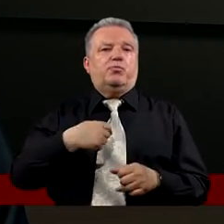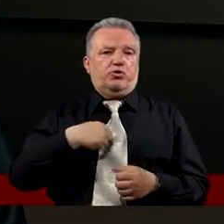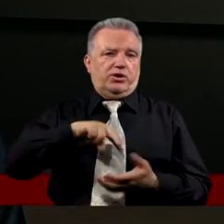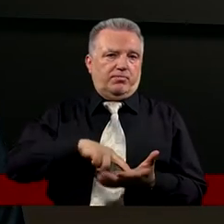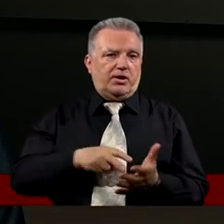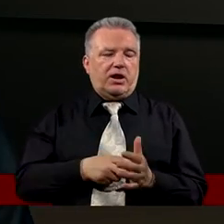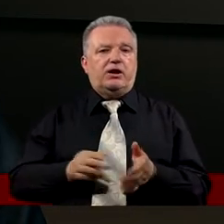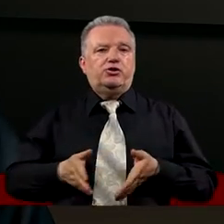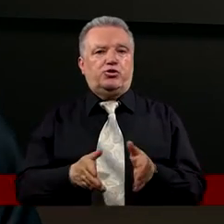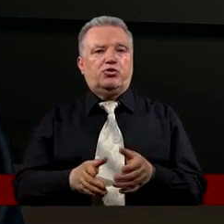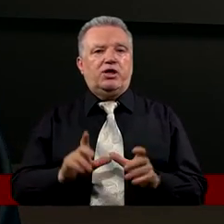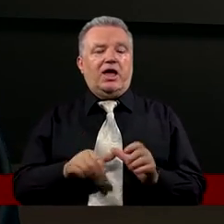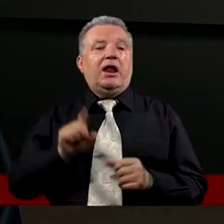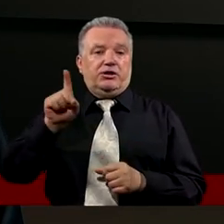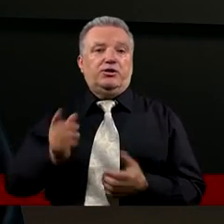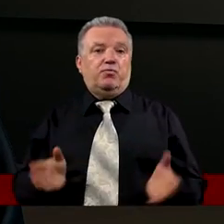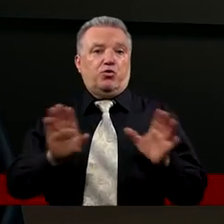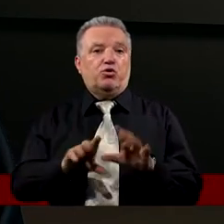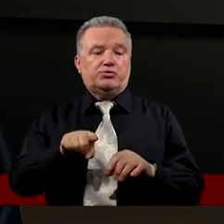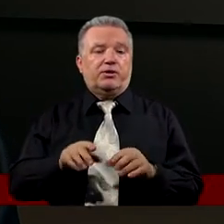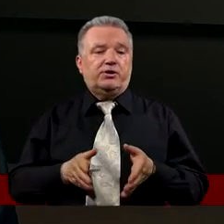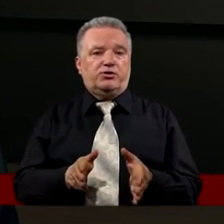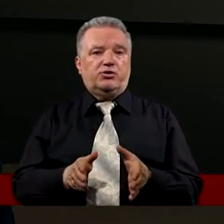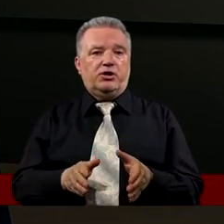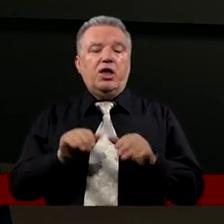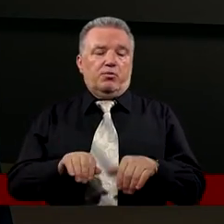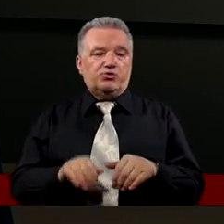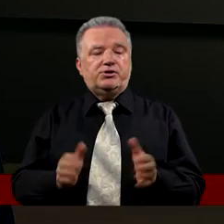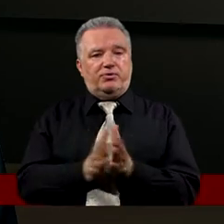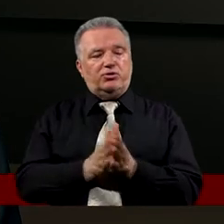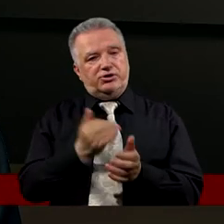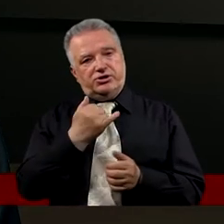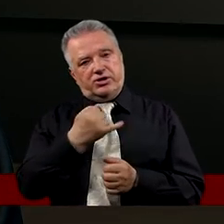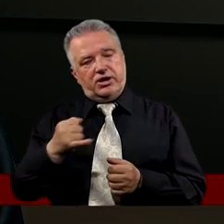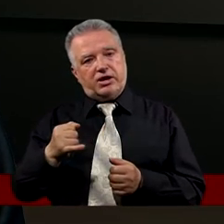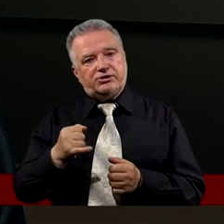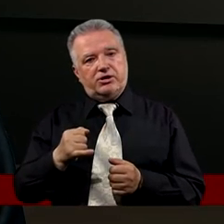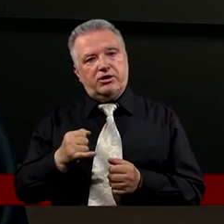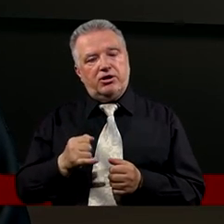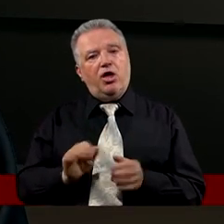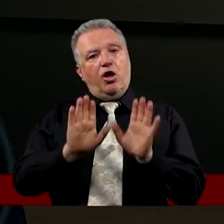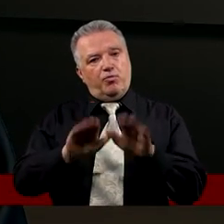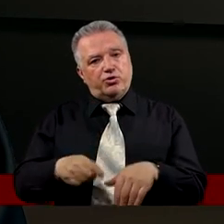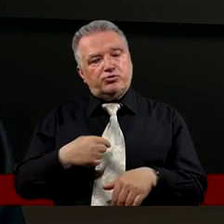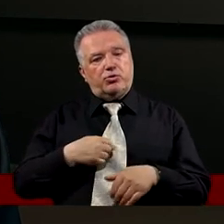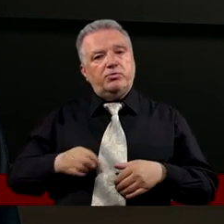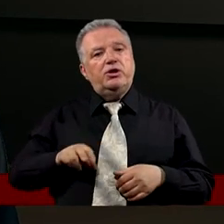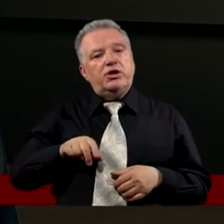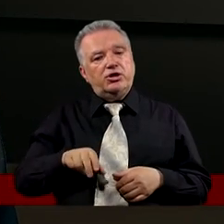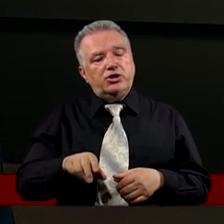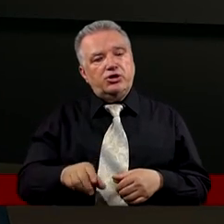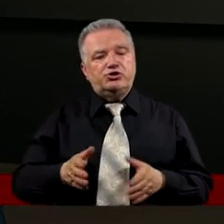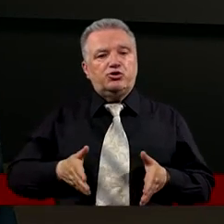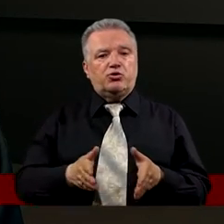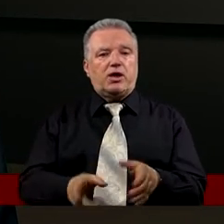moje plany To są moje drogi A Ty je błogosław A możemy modlić się Panie Pozwól mi iść drogami